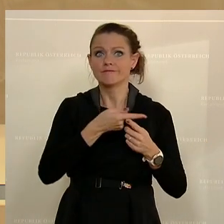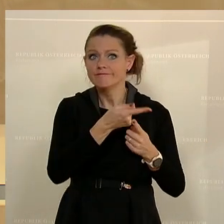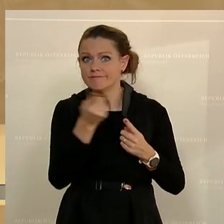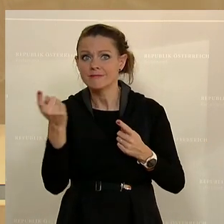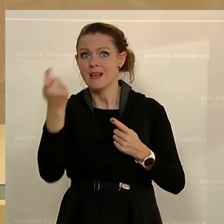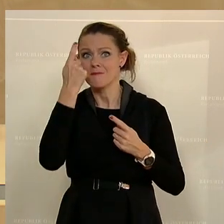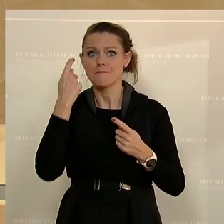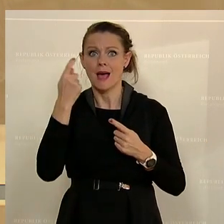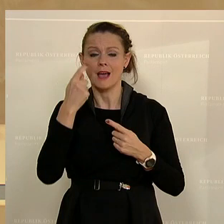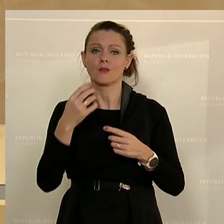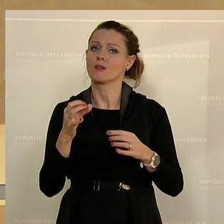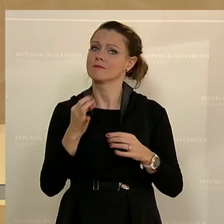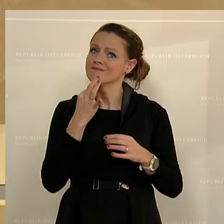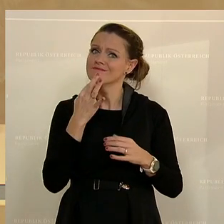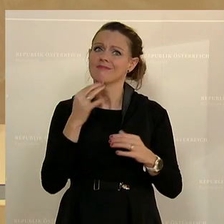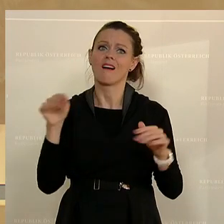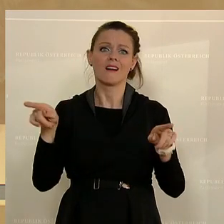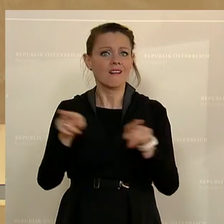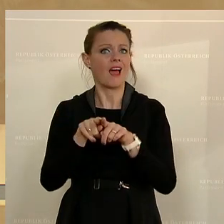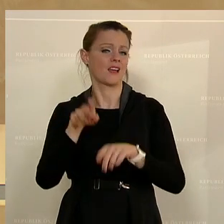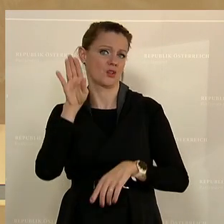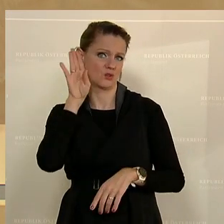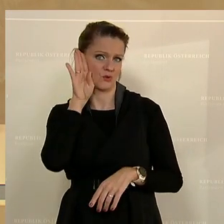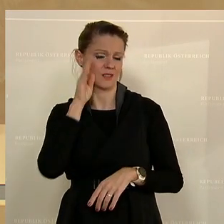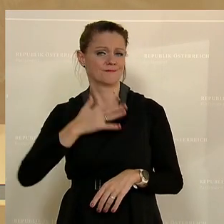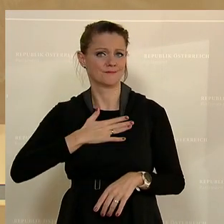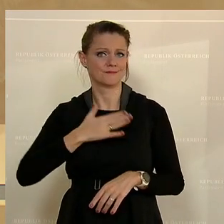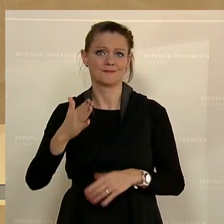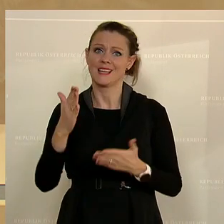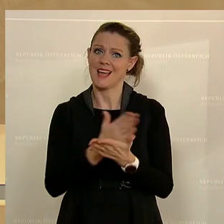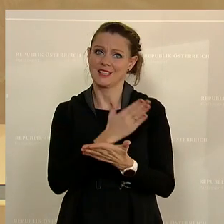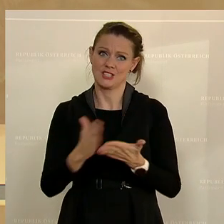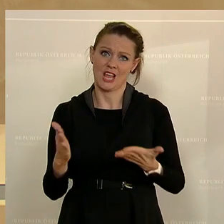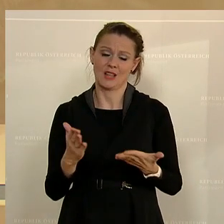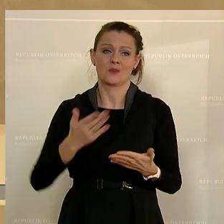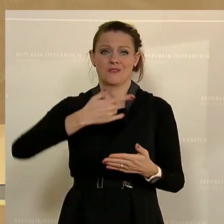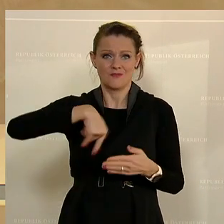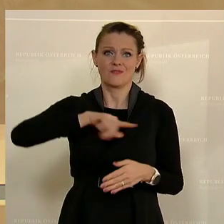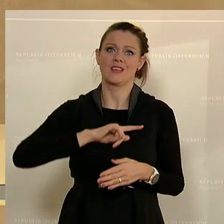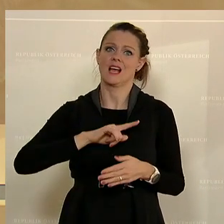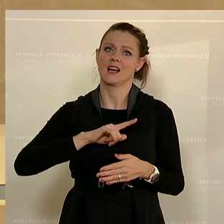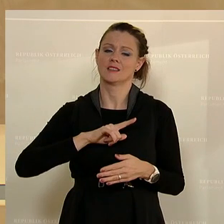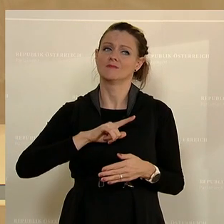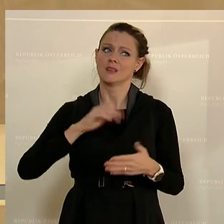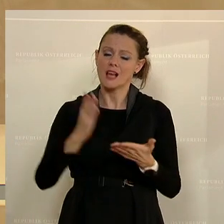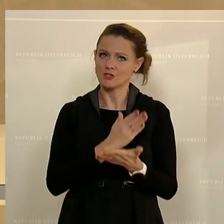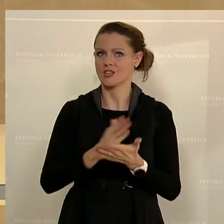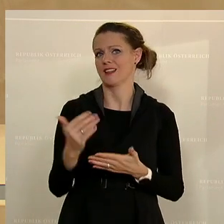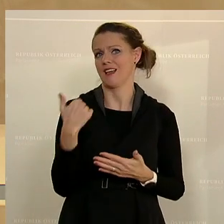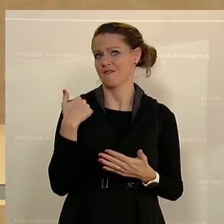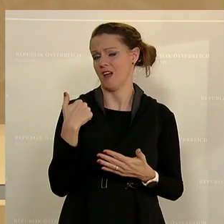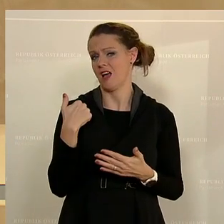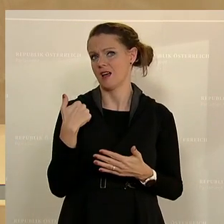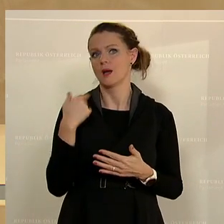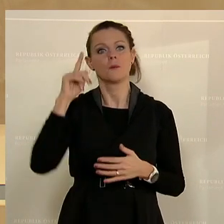wird. Dennoch ist es wichtig, dass hier Entscheidungen getroffen wurden, von denen wir, die wir getroffen haben, im vollen